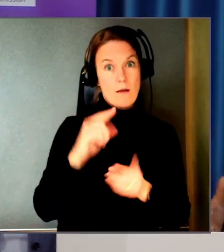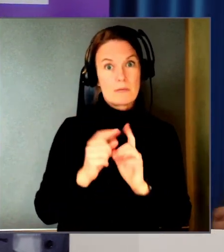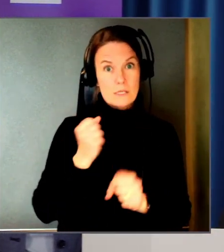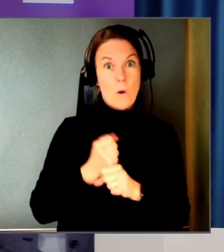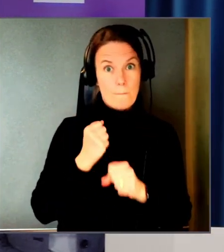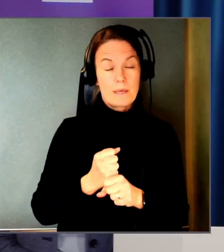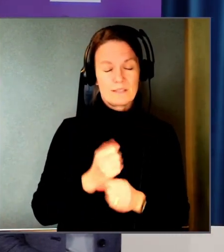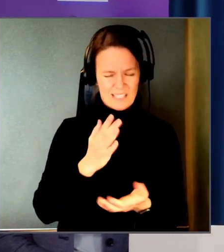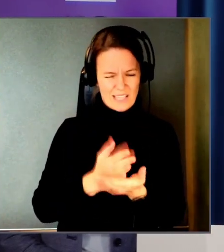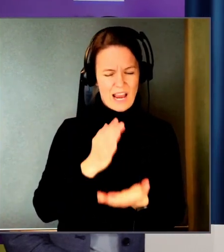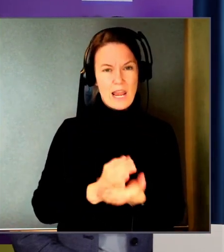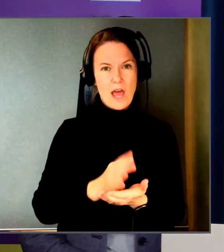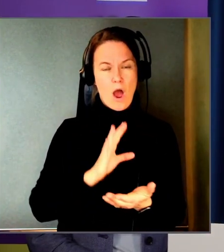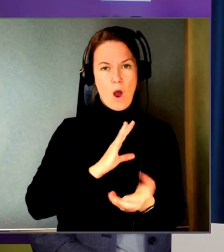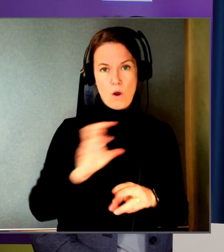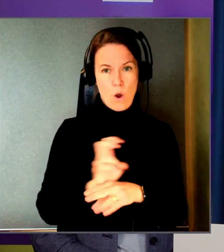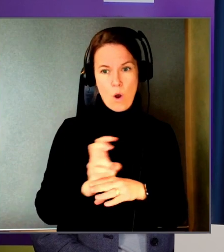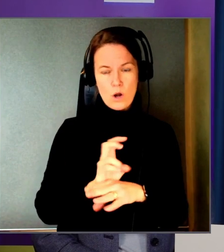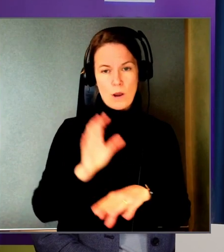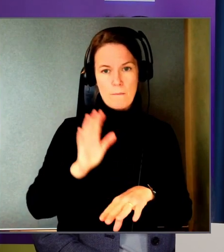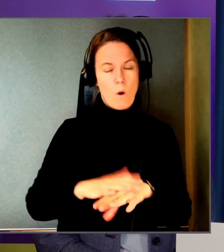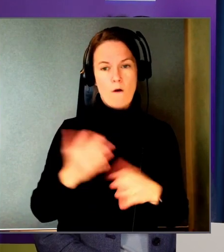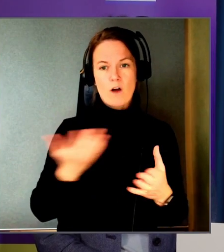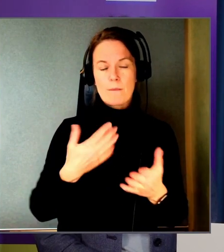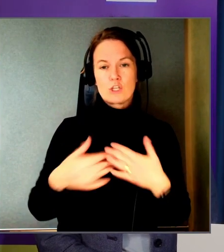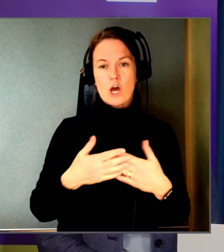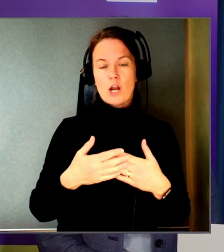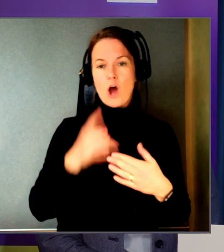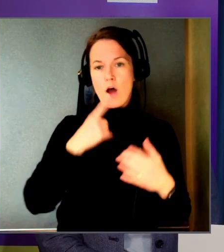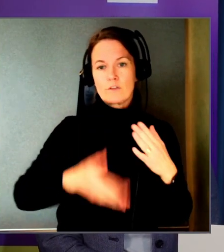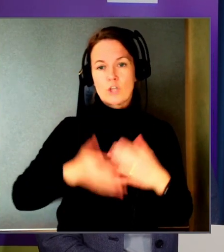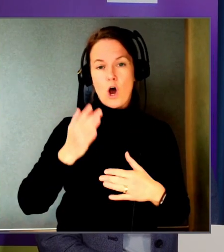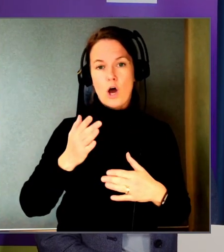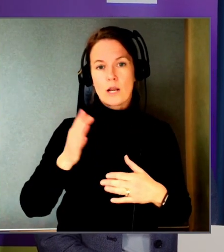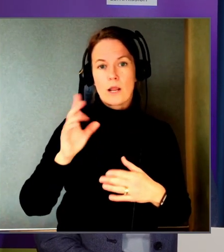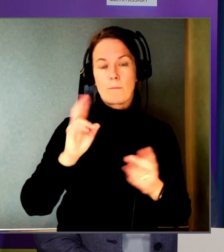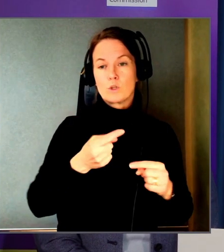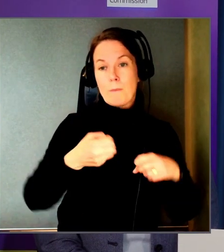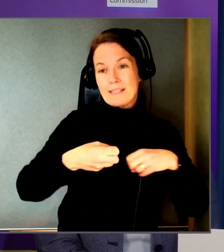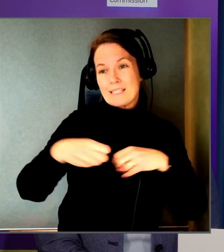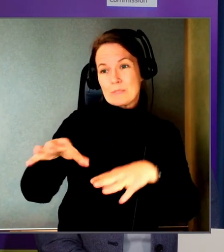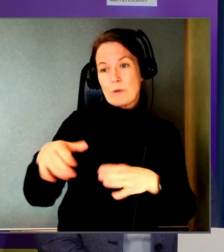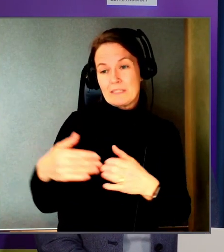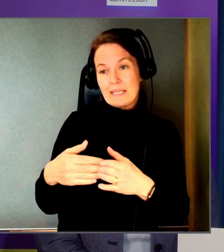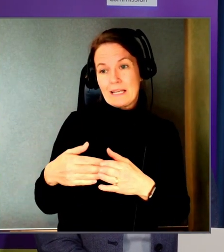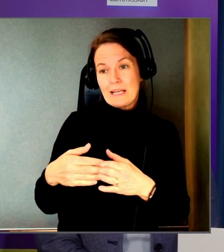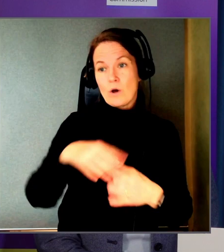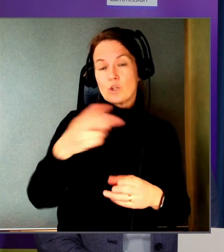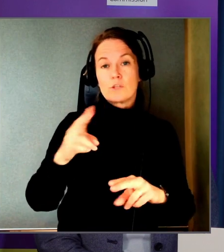jobbigt här. Det gäller ju verkligen att hålla tunga rätt i munnen när man avtalar med både de som man distribuerar åt. Och de som man